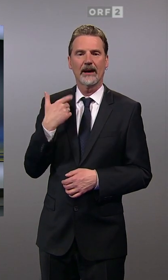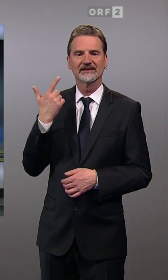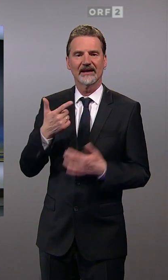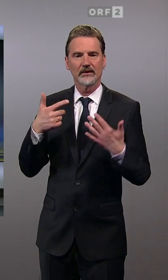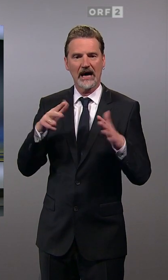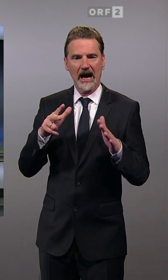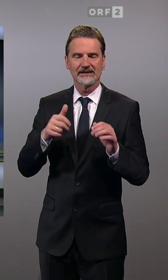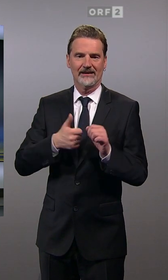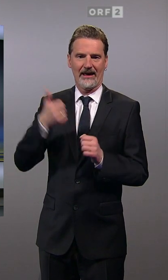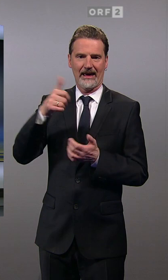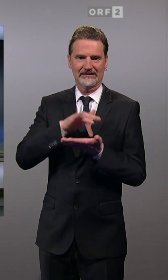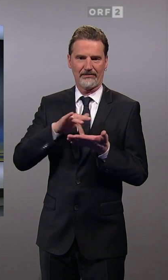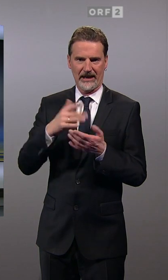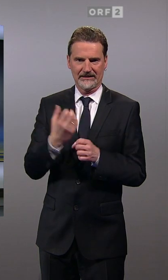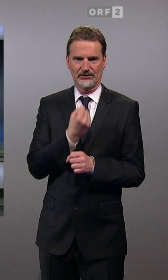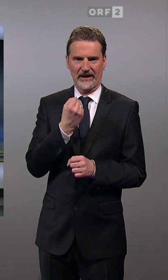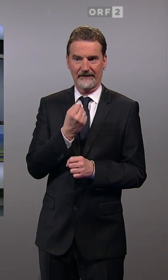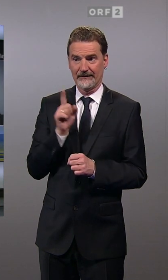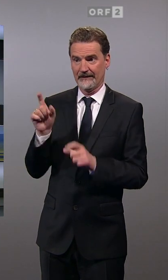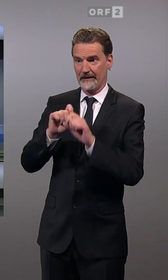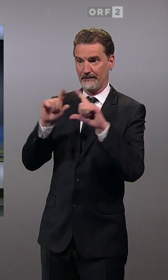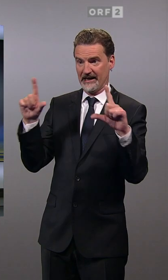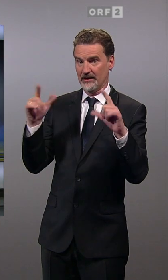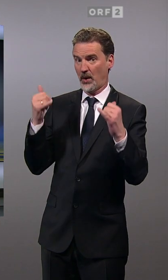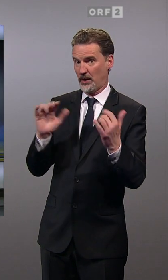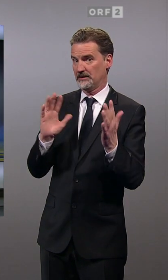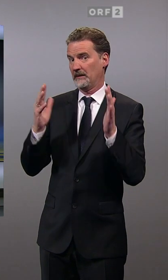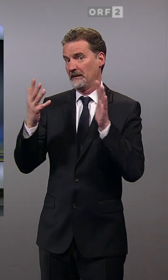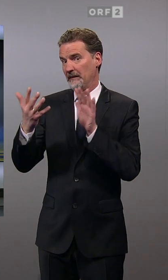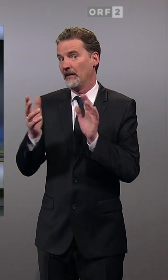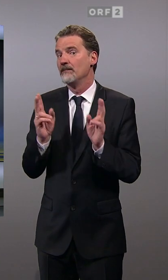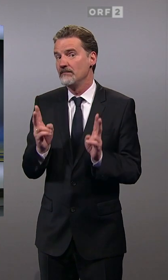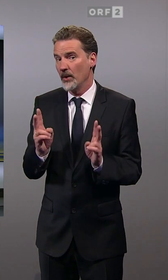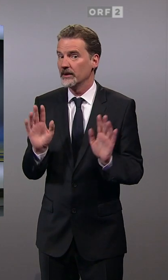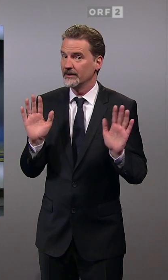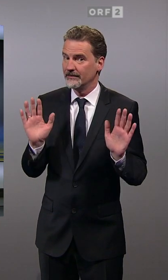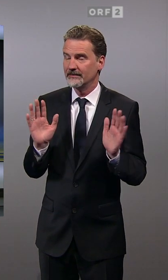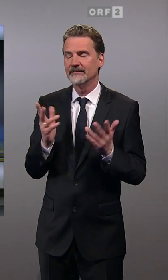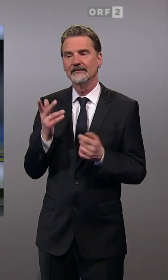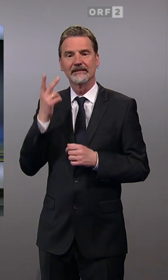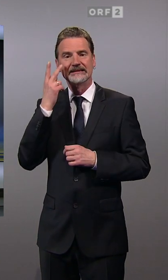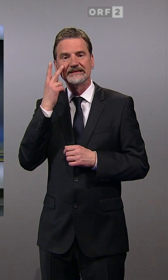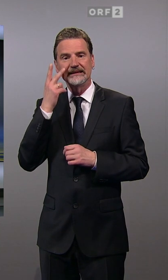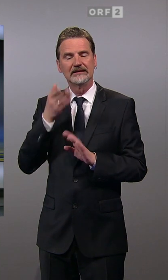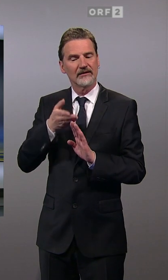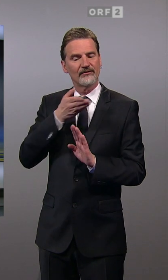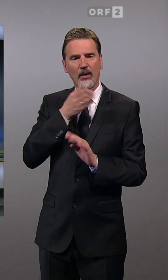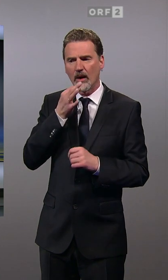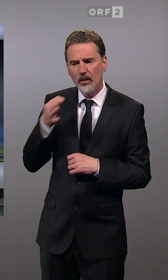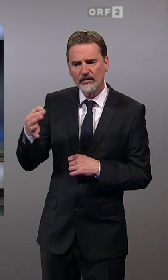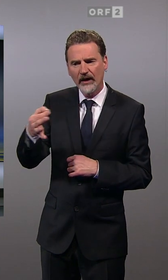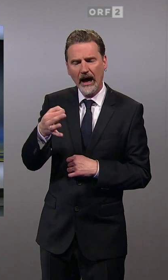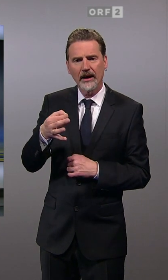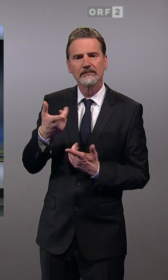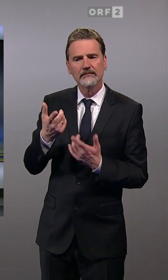auf Platz 1 gelandet ist. An diesem Bild könnte sich am heutigen Wahltag aber einiges ändern, jedenfalls, wenn man den Umfragen glaubt. Und